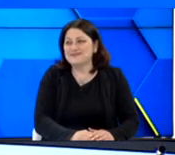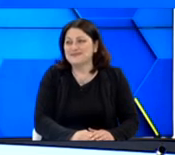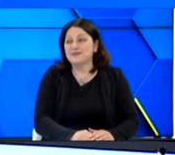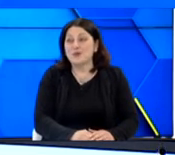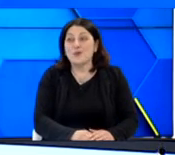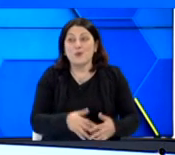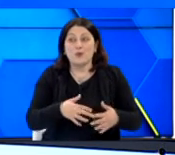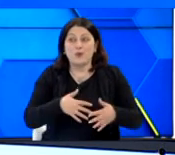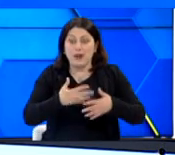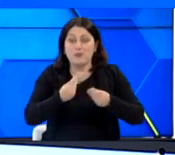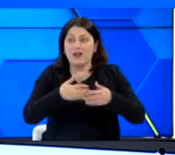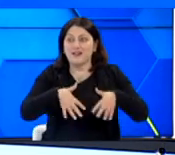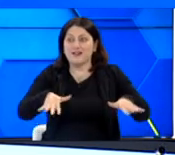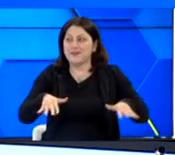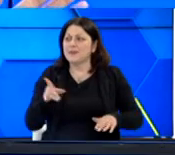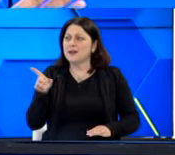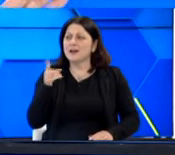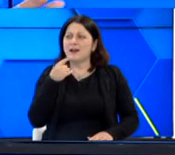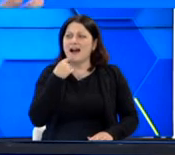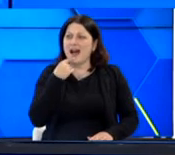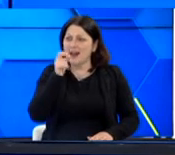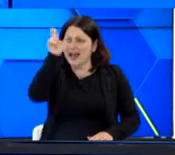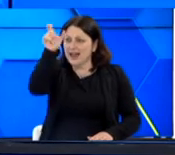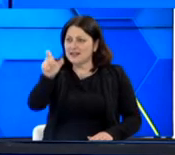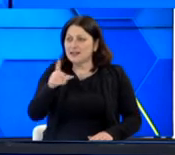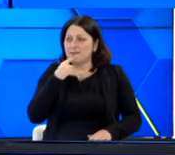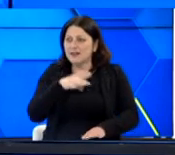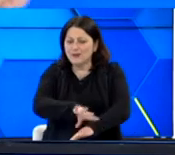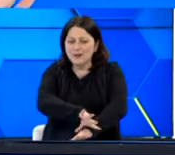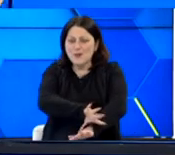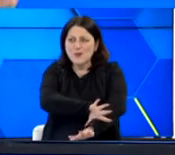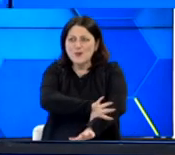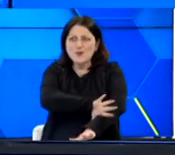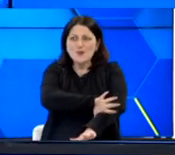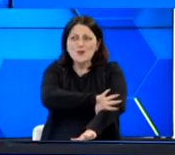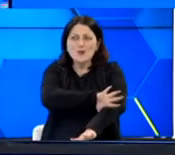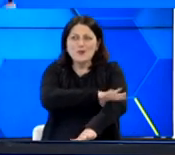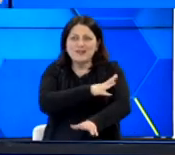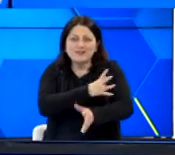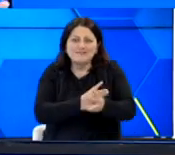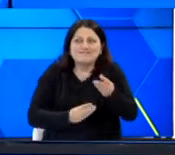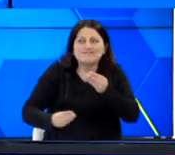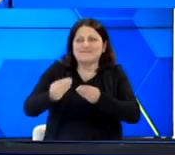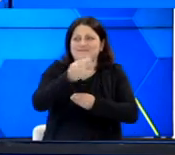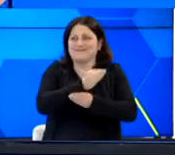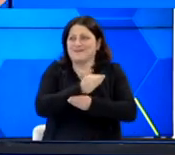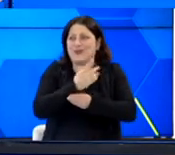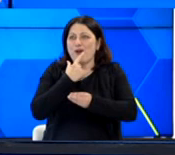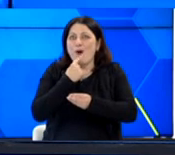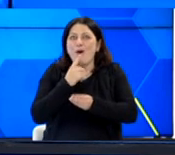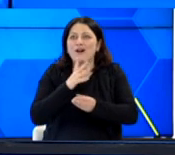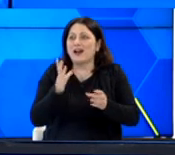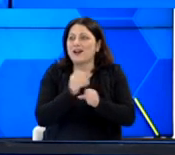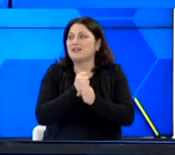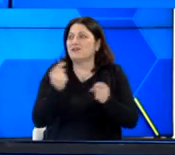Είναι μεγάλο σωή. Άρα φαντάζομαι ότι η δική του η συγγίνηση είναι περισσότερη και μεγαλύτερη για την παρουσία του